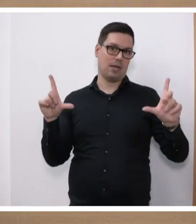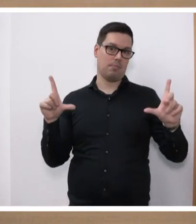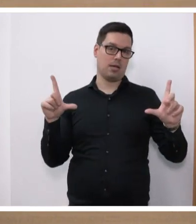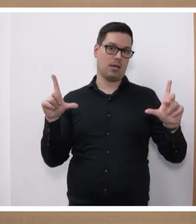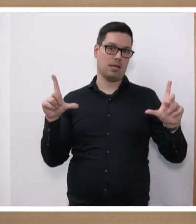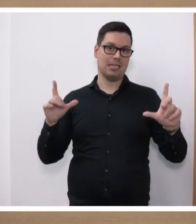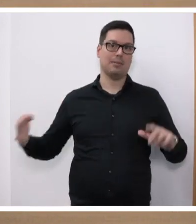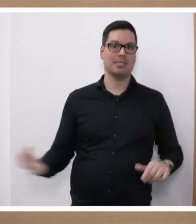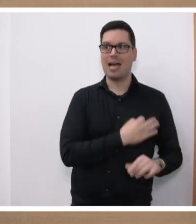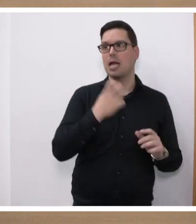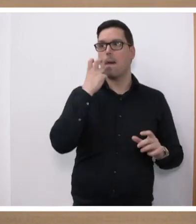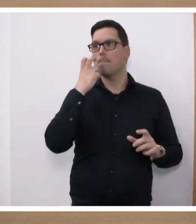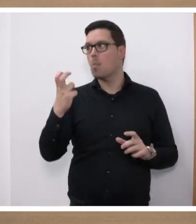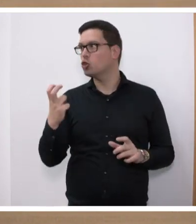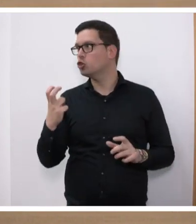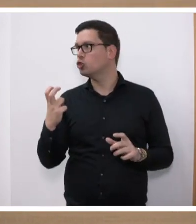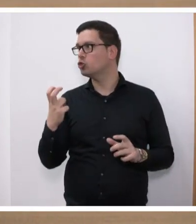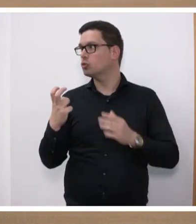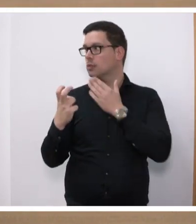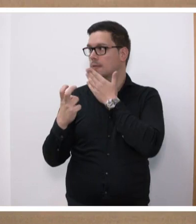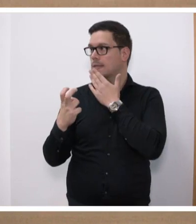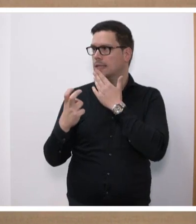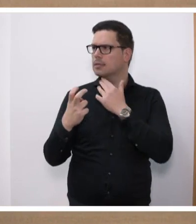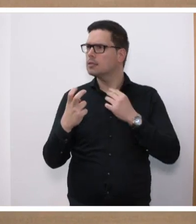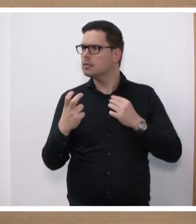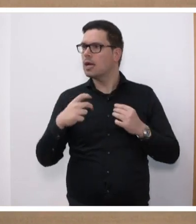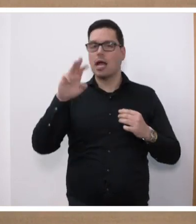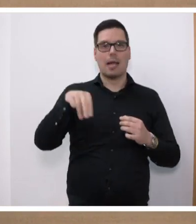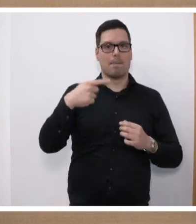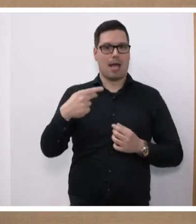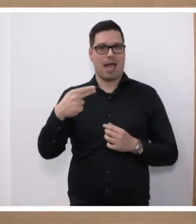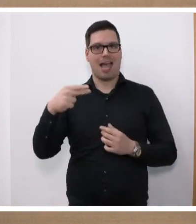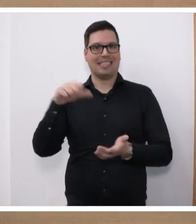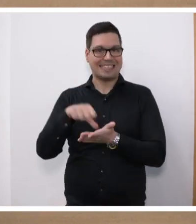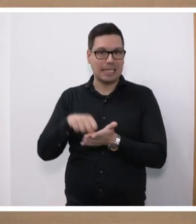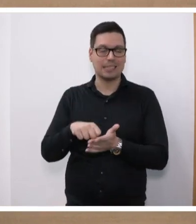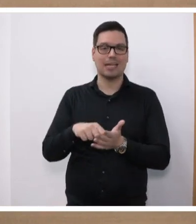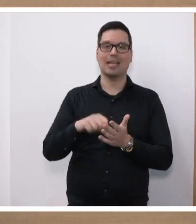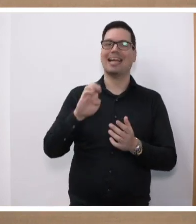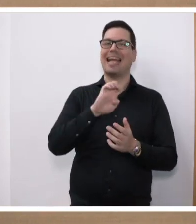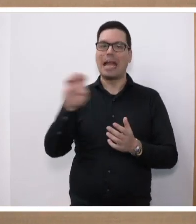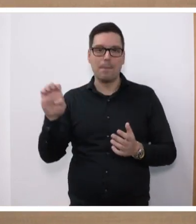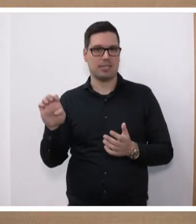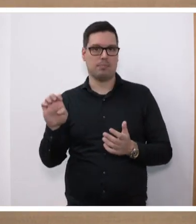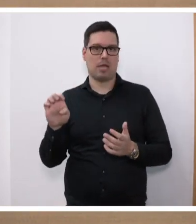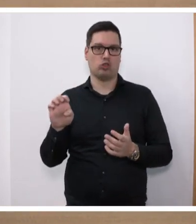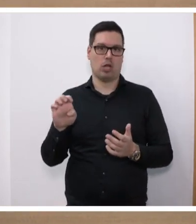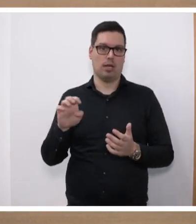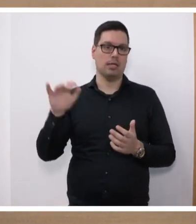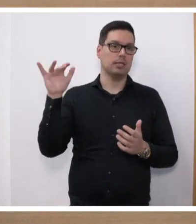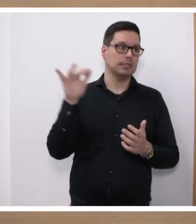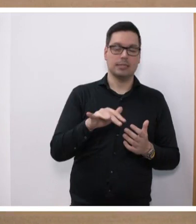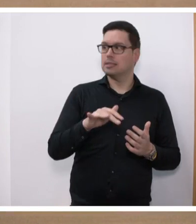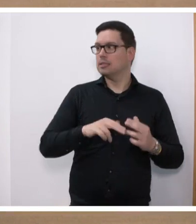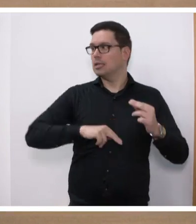Bosch, MH Zentgraf, Eberspecher, arbeiten heute schon ganz